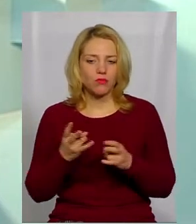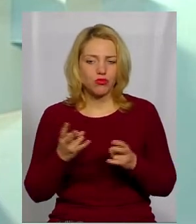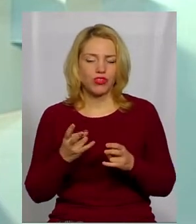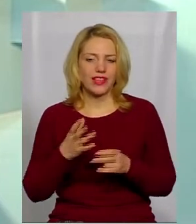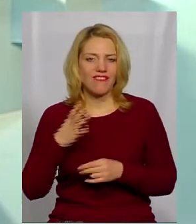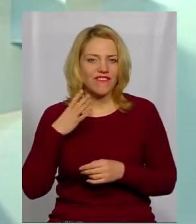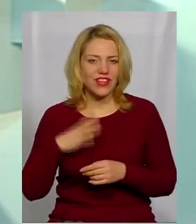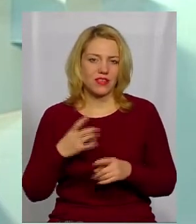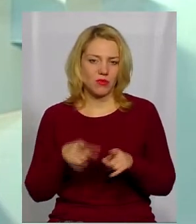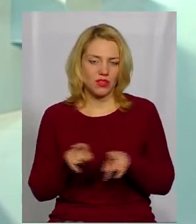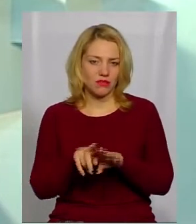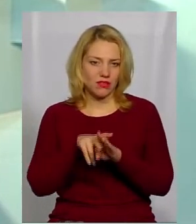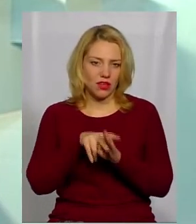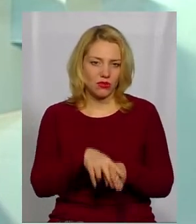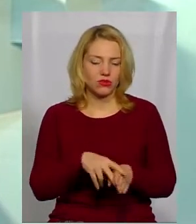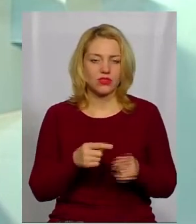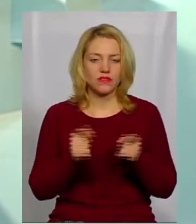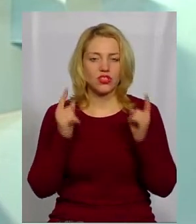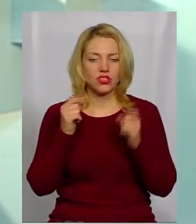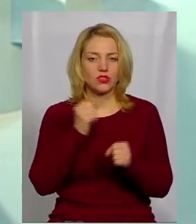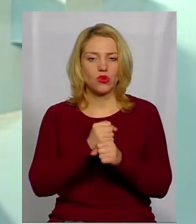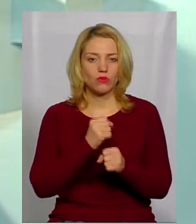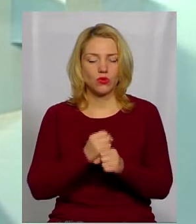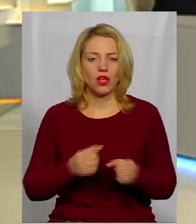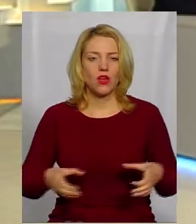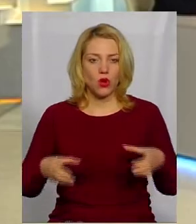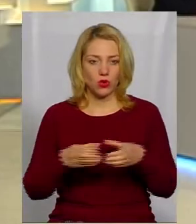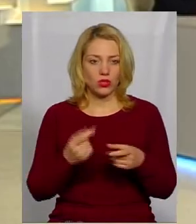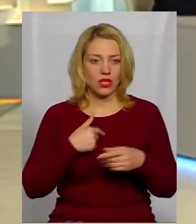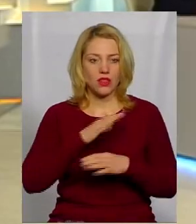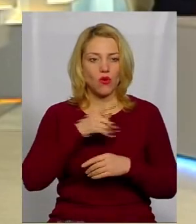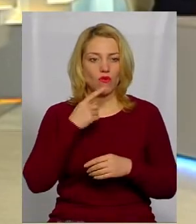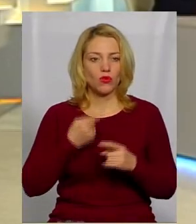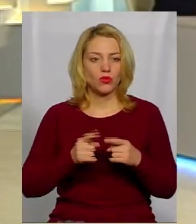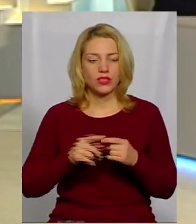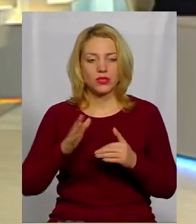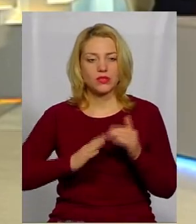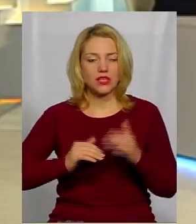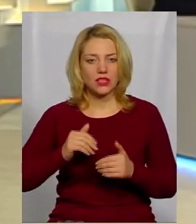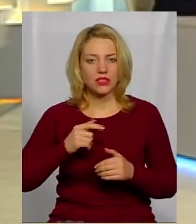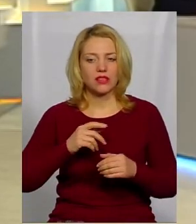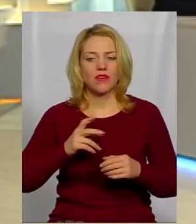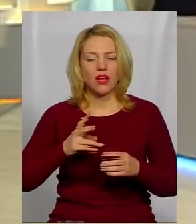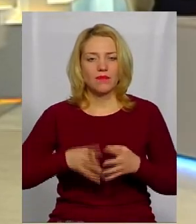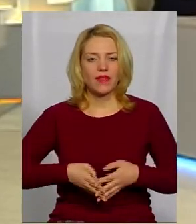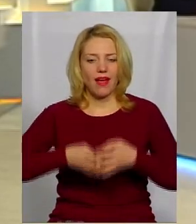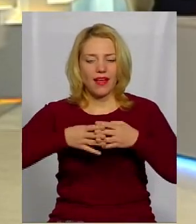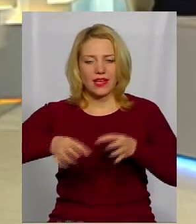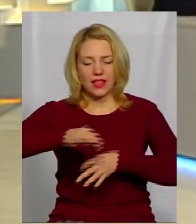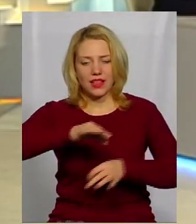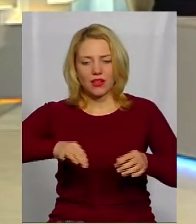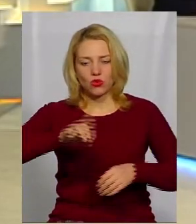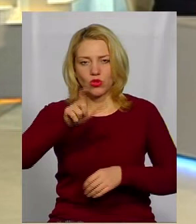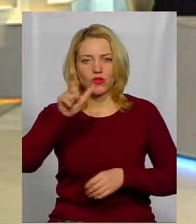Це величезна робота колективу, я вже не говорю про дійсно тих спеціалістів-архітекторів, які займаються реставрацією,